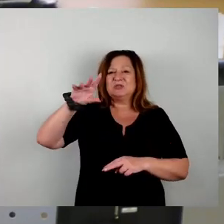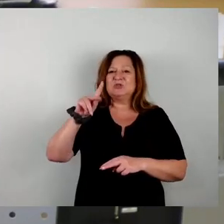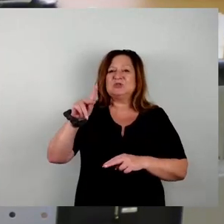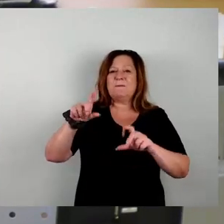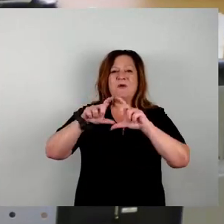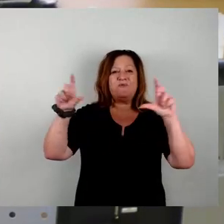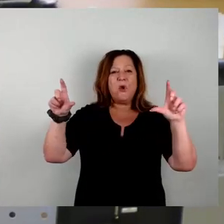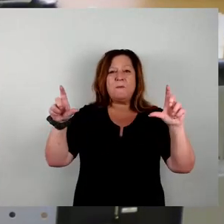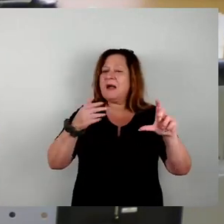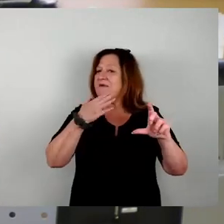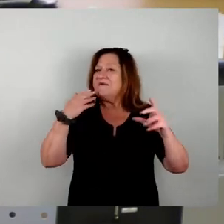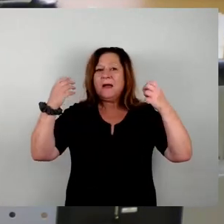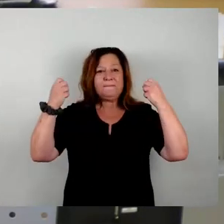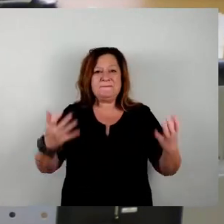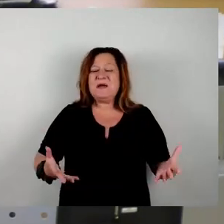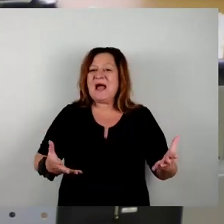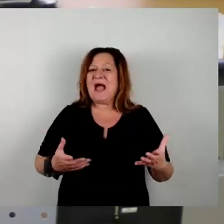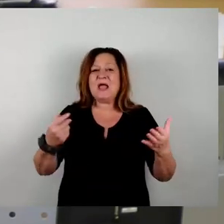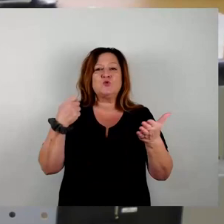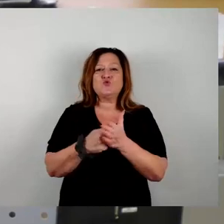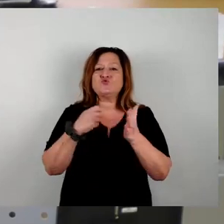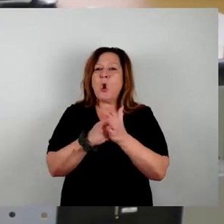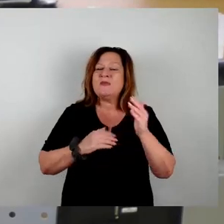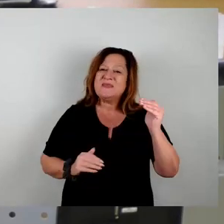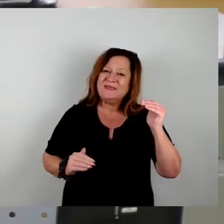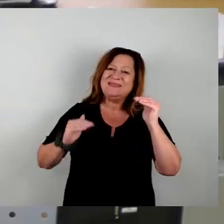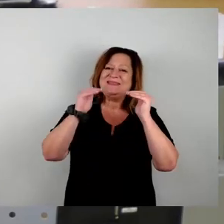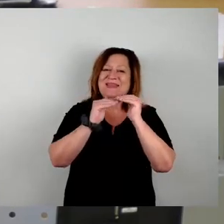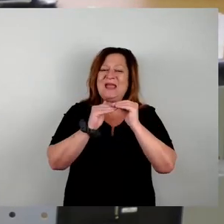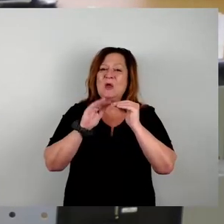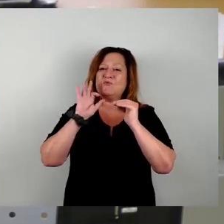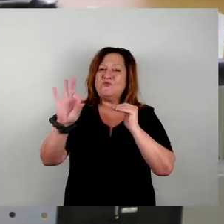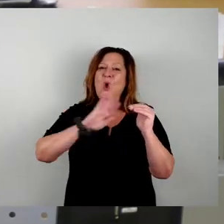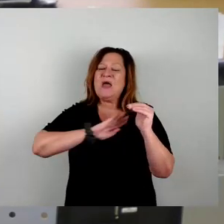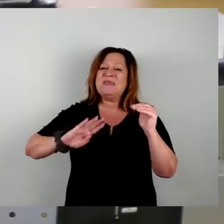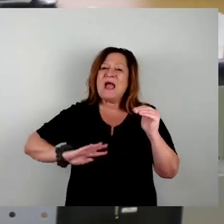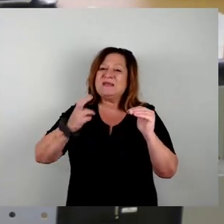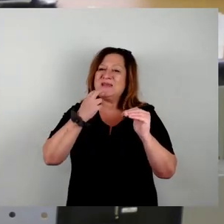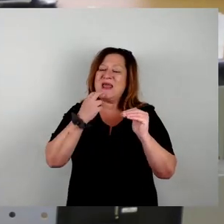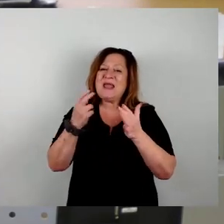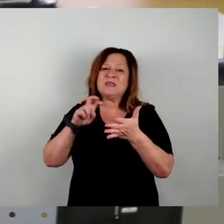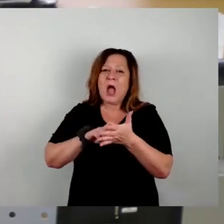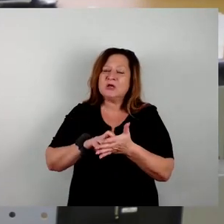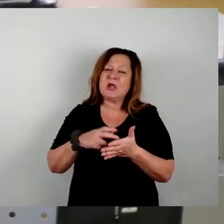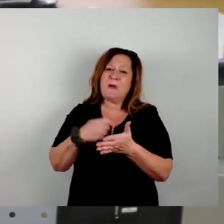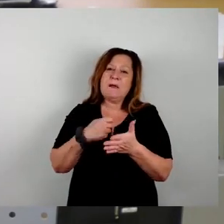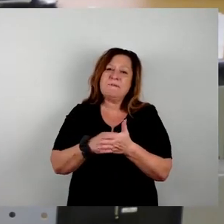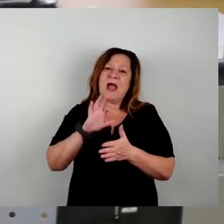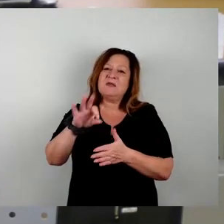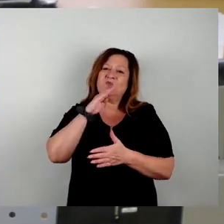waren, einen kostendeckenden und für die Sachsenenergie wirtschaftlich darstellbaren Preis für das Wasser zu bezahlen.